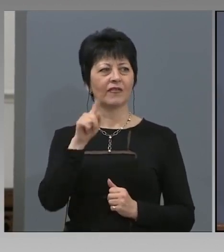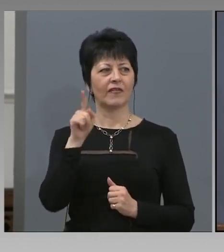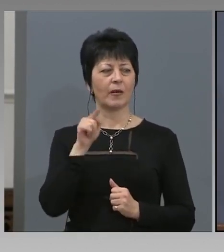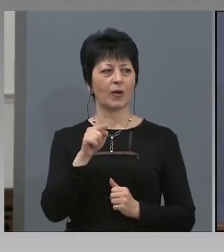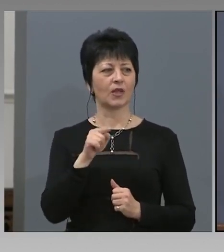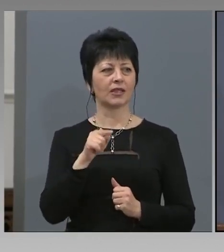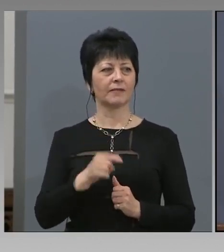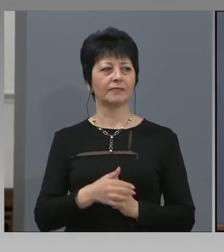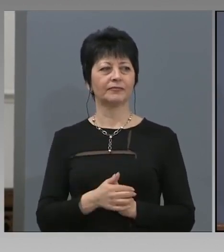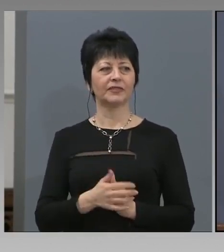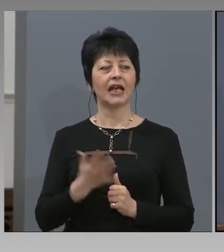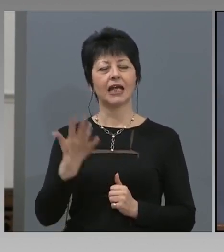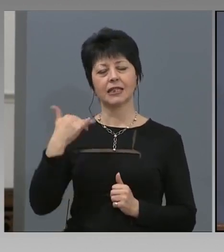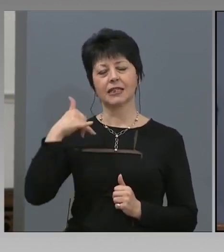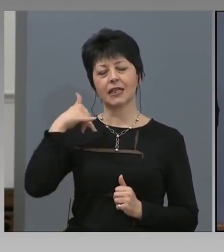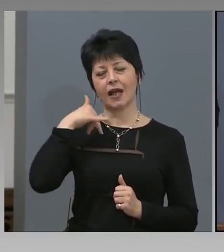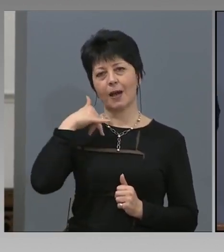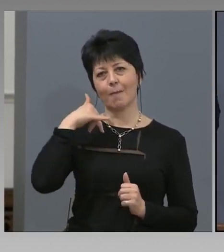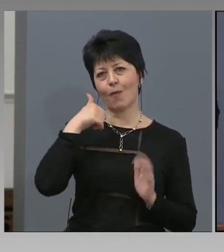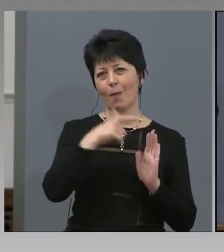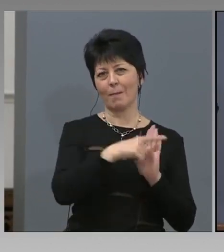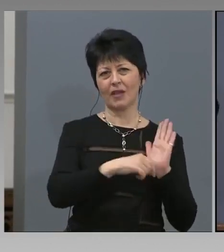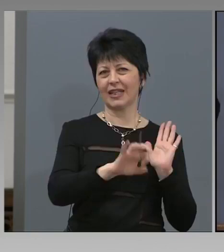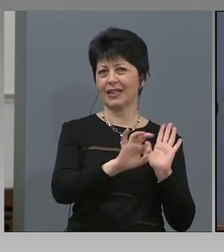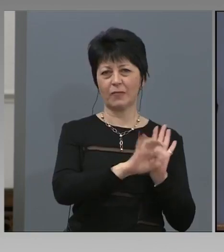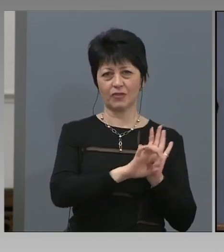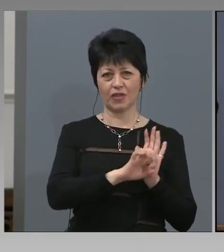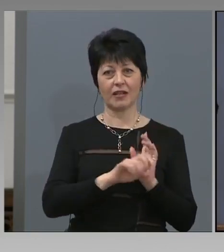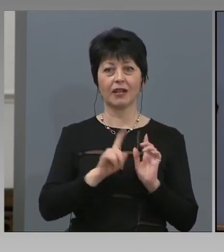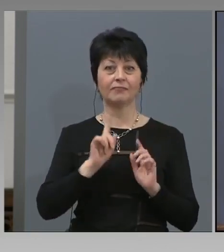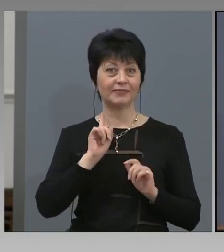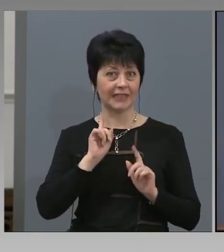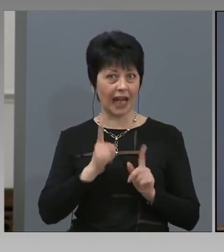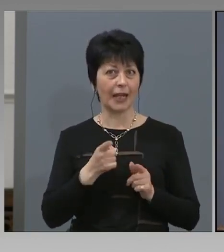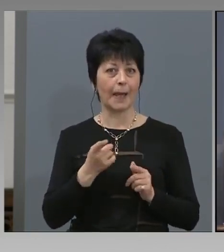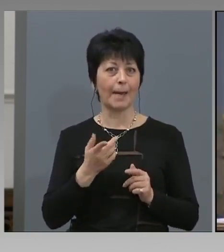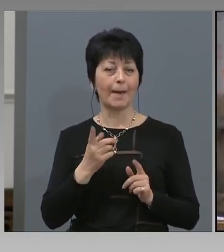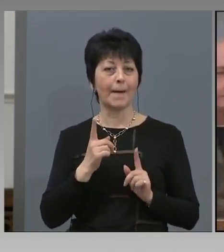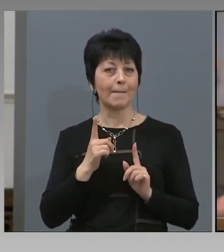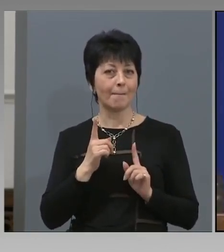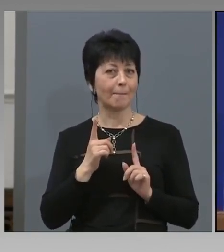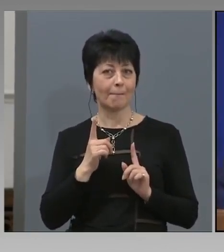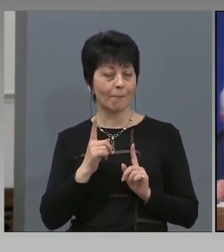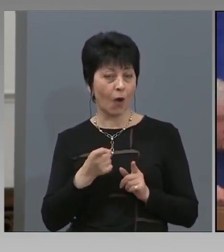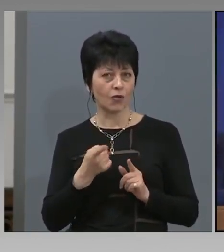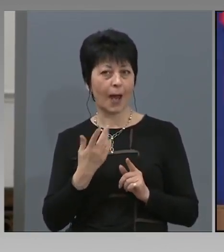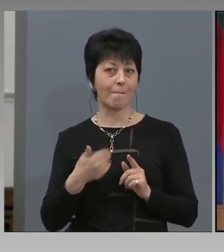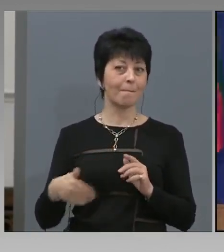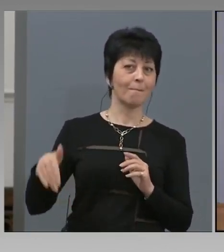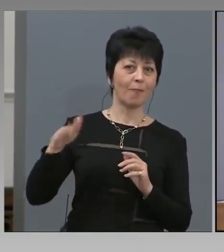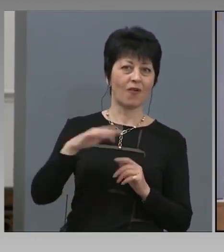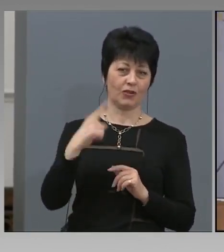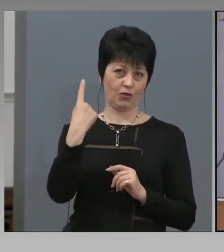Втория въпрос е за мобилните приложения. Дали може повече от един да бъде регистриран?